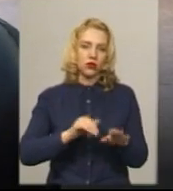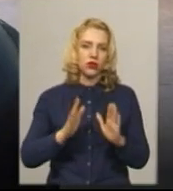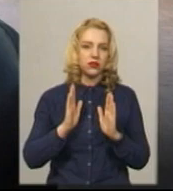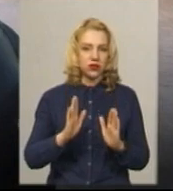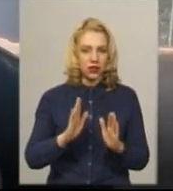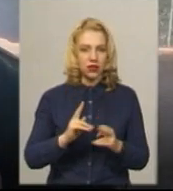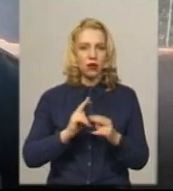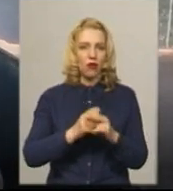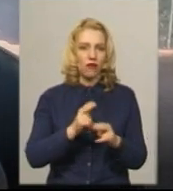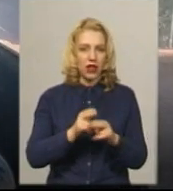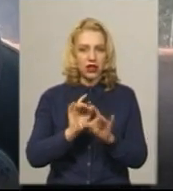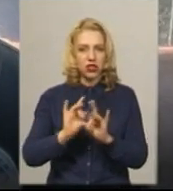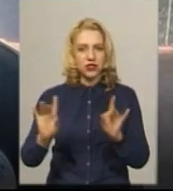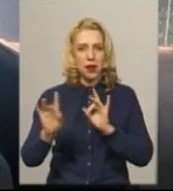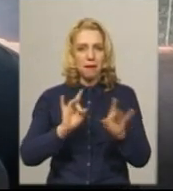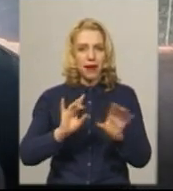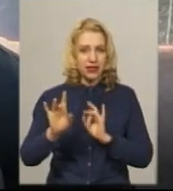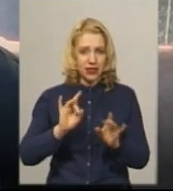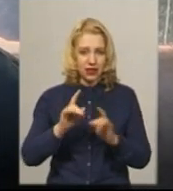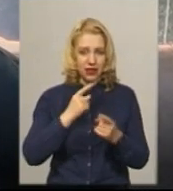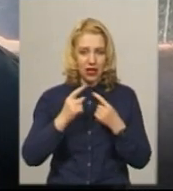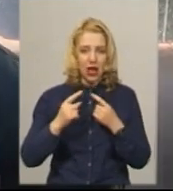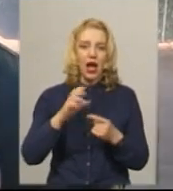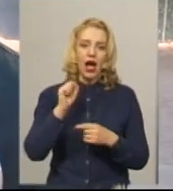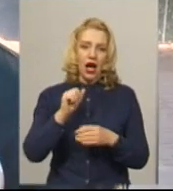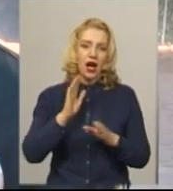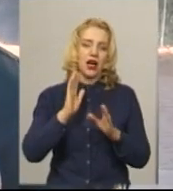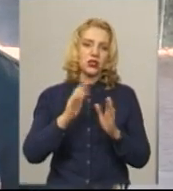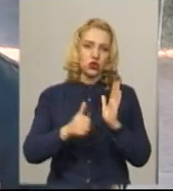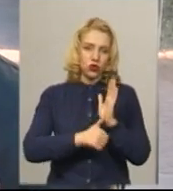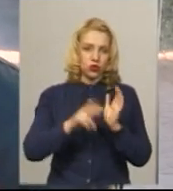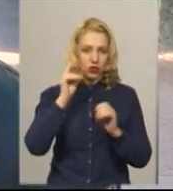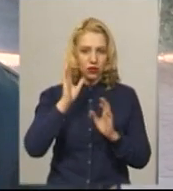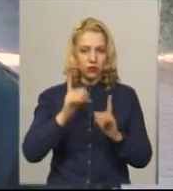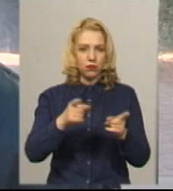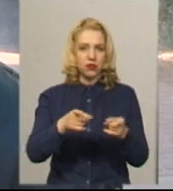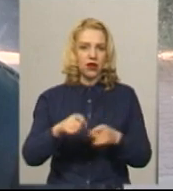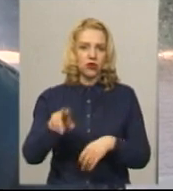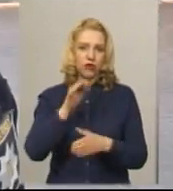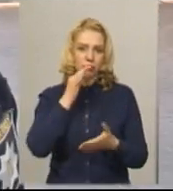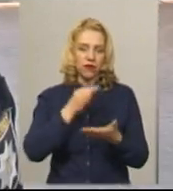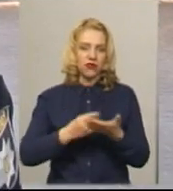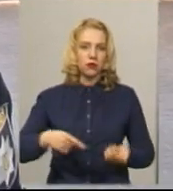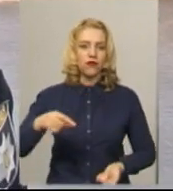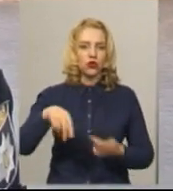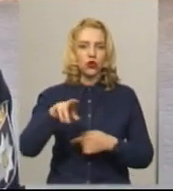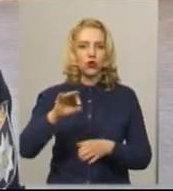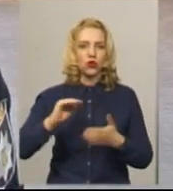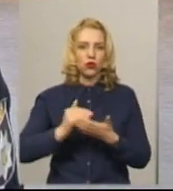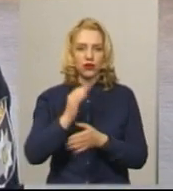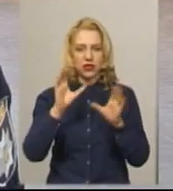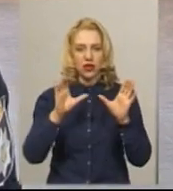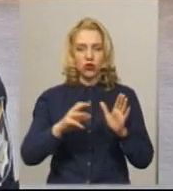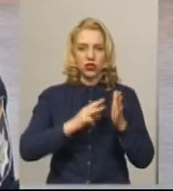профілактичними бесідами. Після 6 числа, я думаю, будуть притягатись до відповідальності, відповідно до нових законів. Штраф від